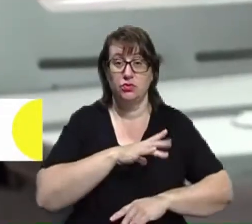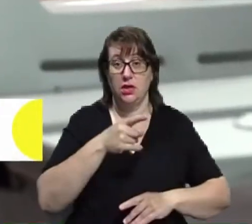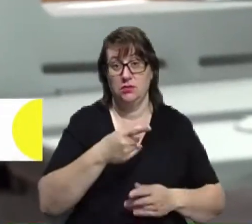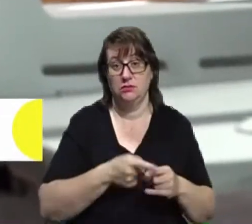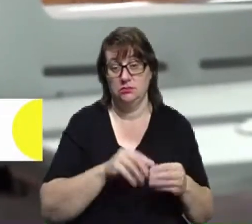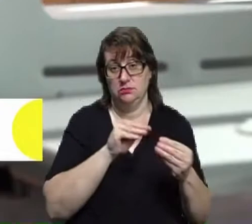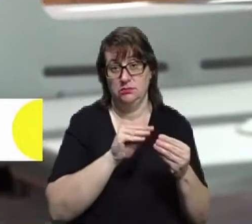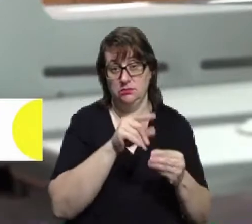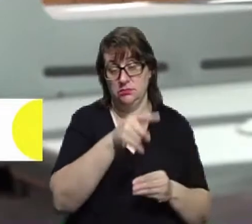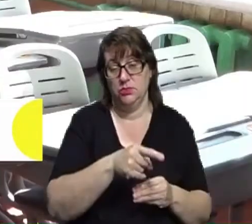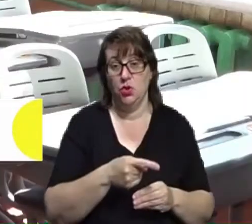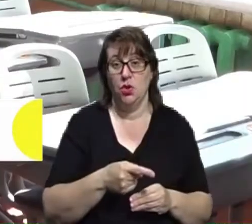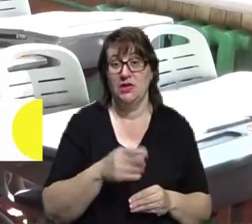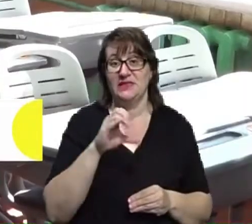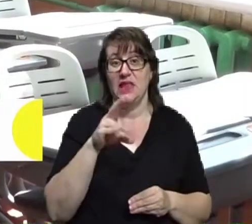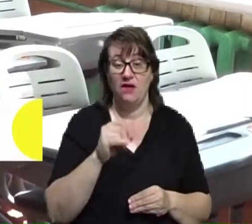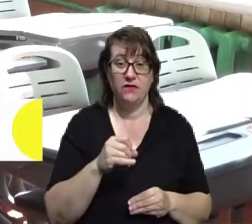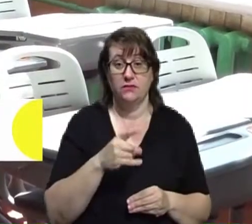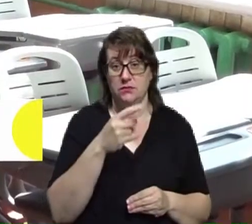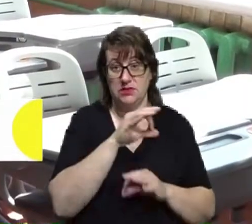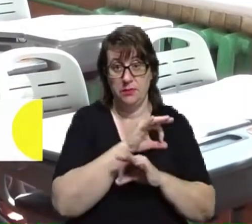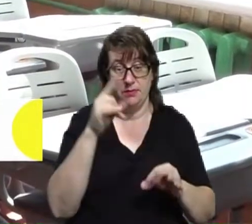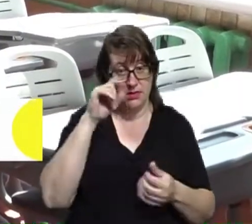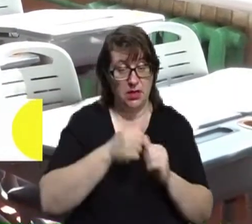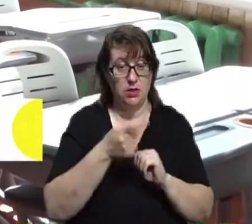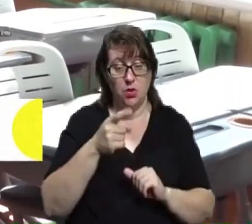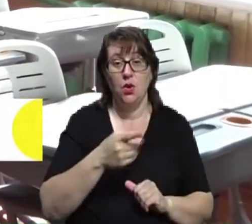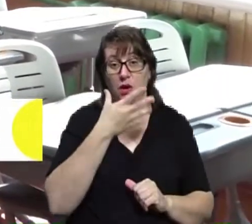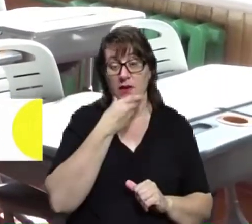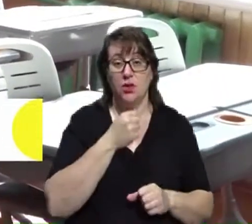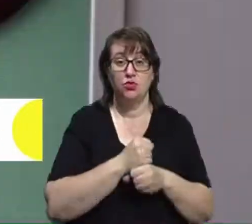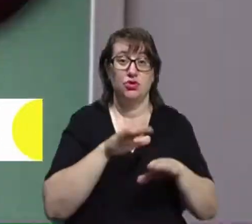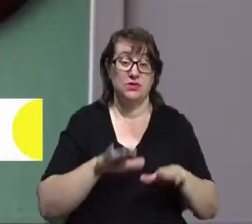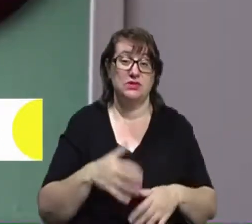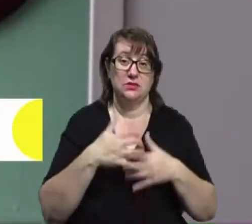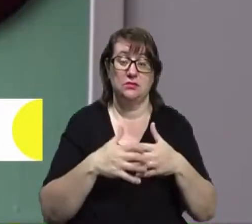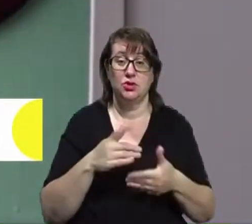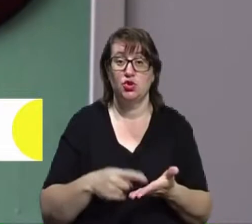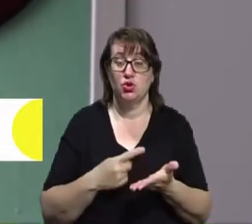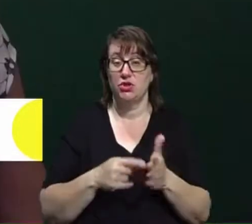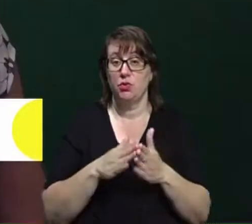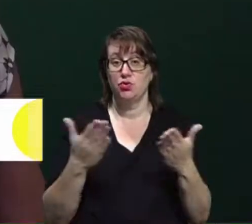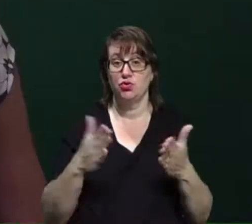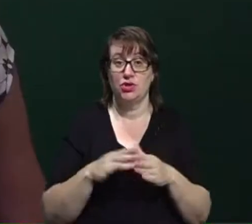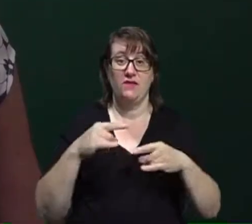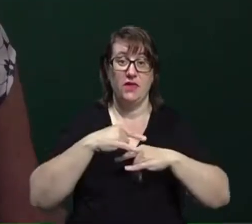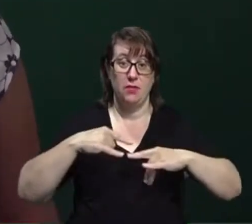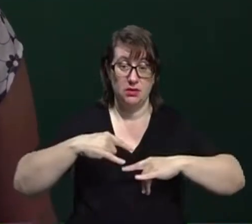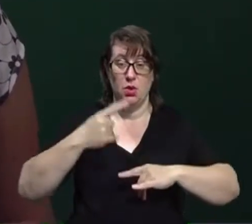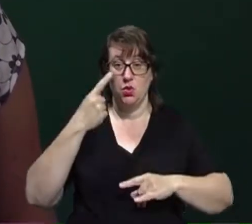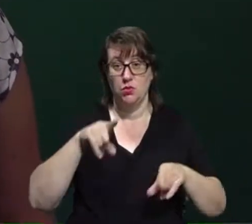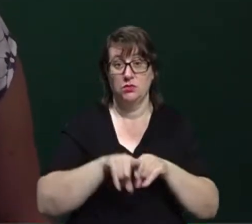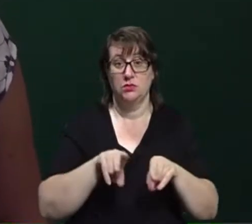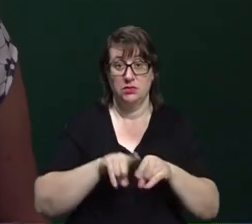відмінника Слави. Запам'ятала його охайне робоче місце. А з-поміж зошитів і підручників на парті – одну і ту ж настільну